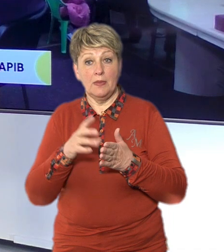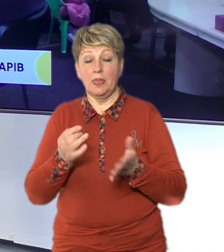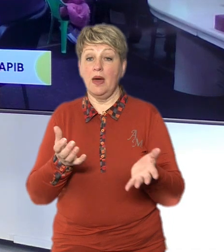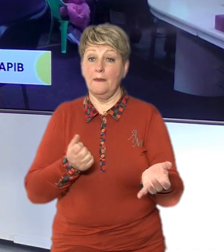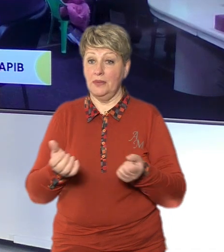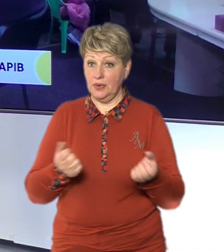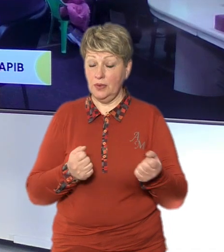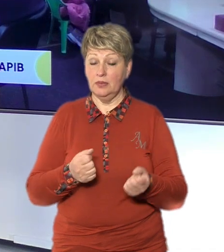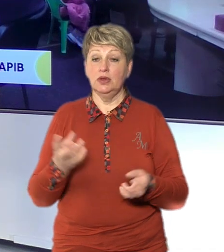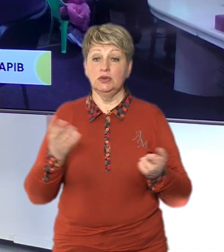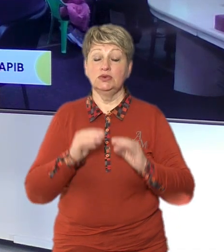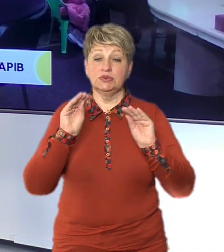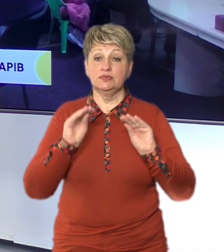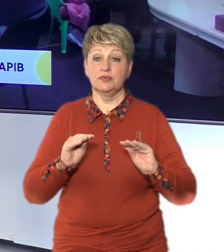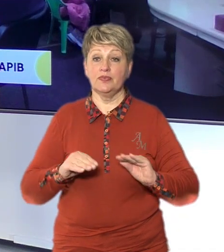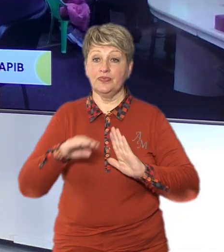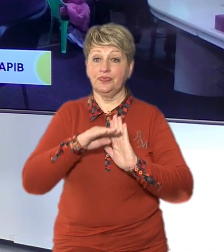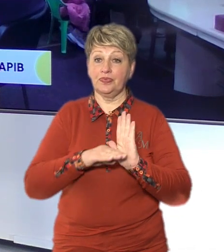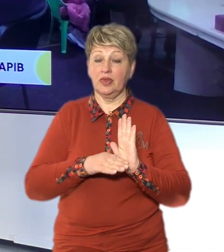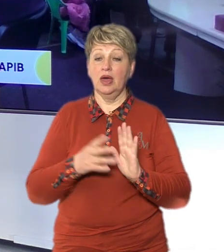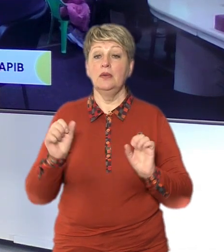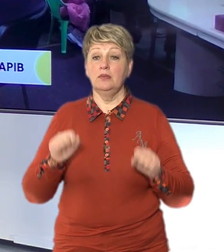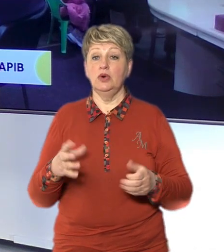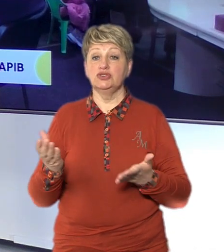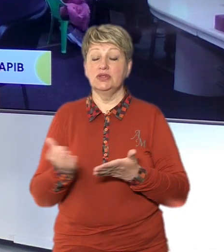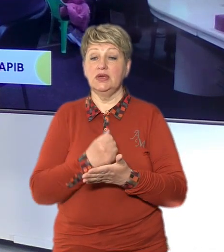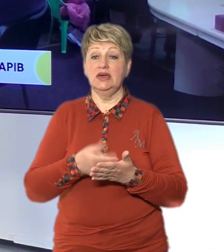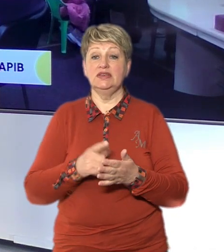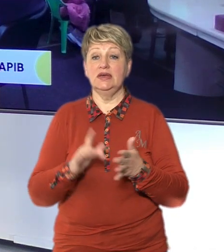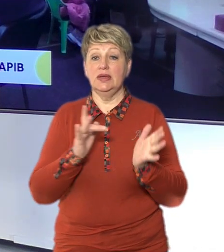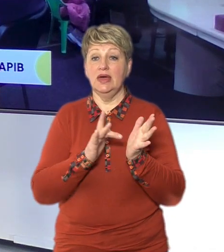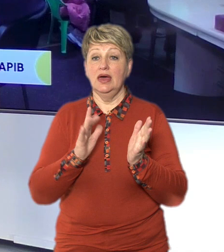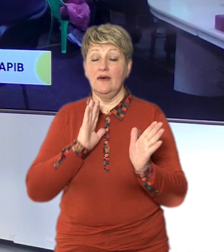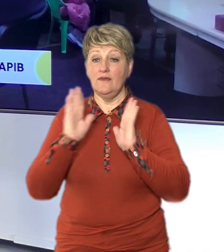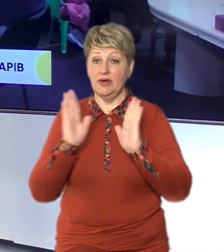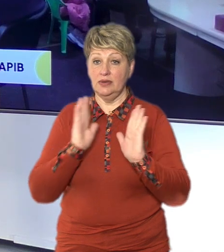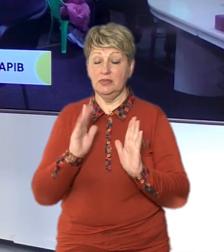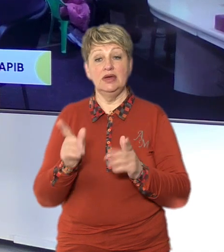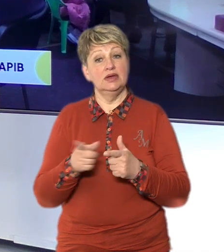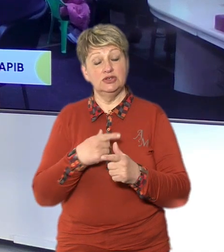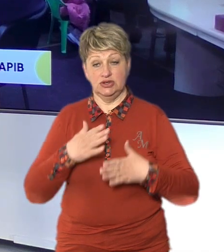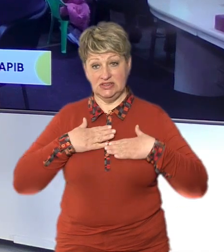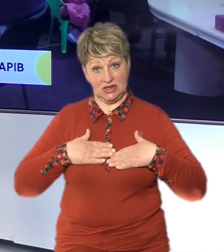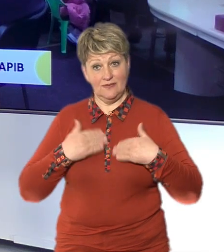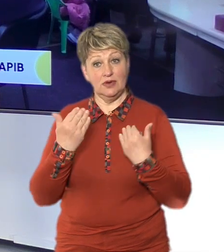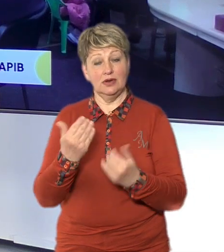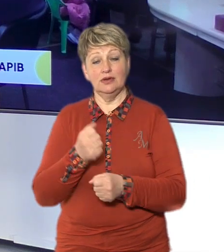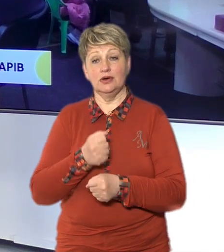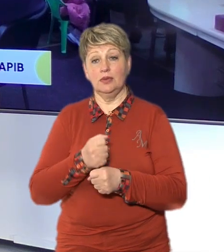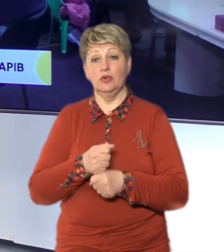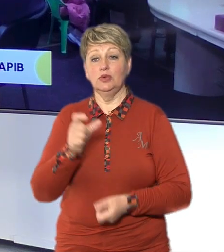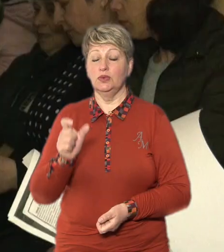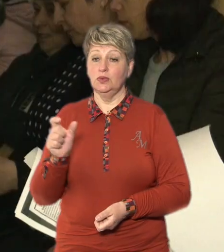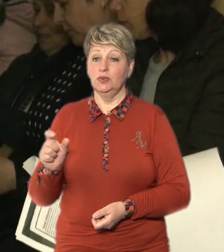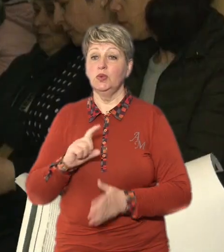анкету знайти її можна на фейсбук-сторінці благодійної організації 100% життя чи задоволені їхньою роботою пацієнти знає Тетяна